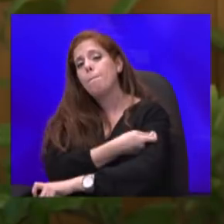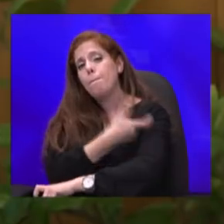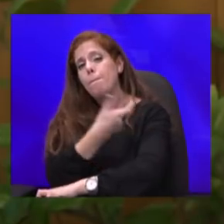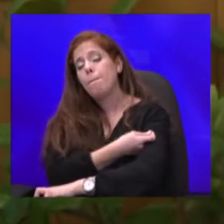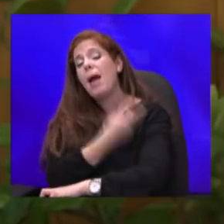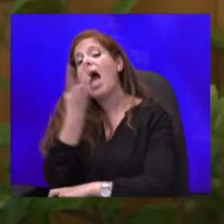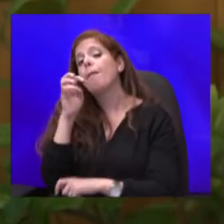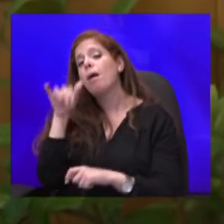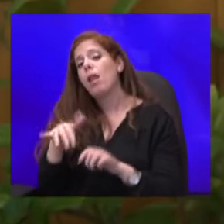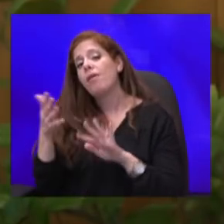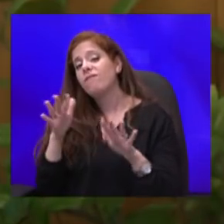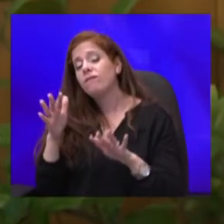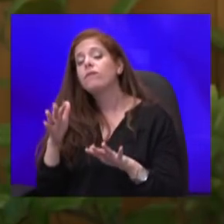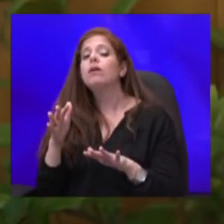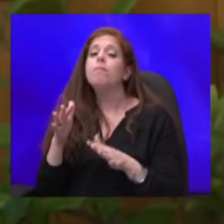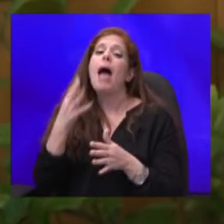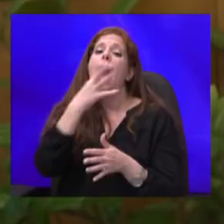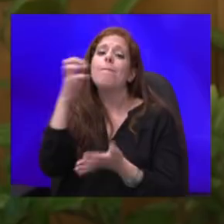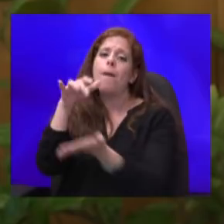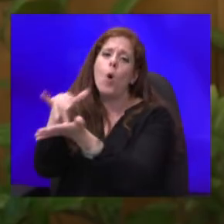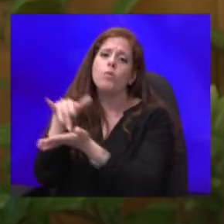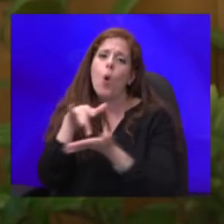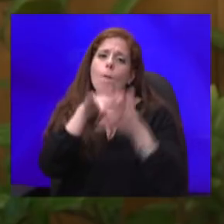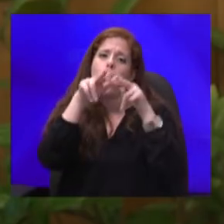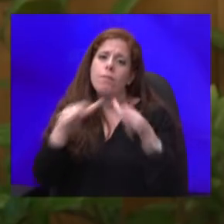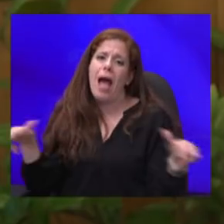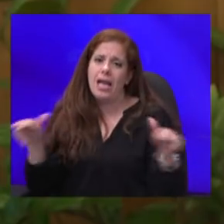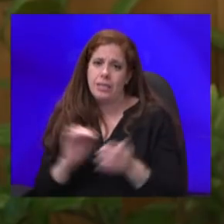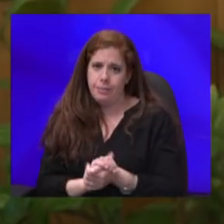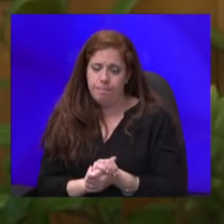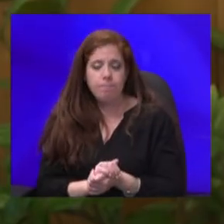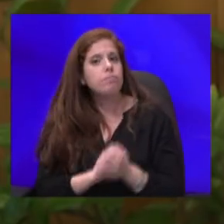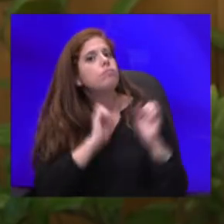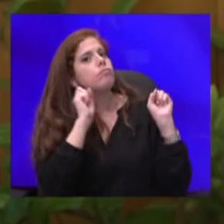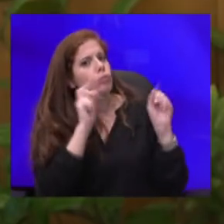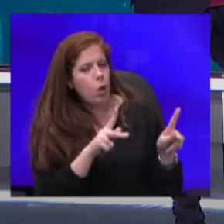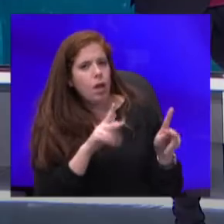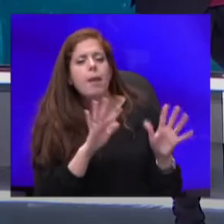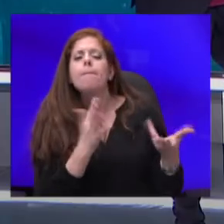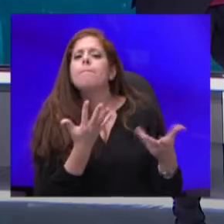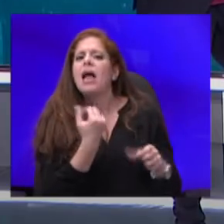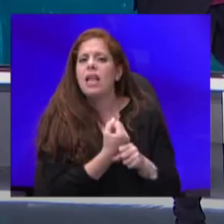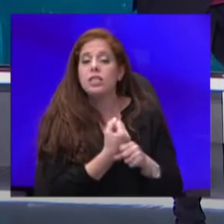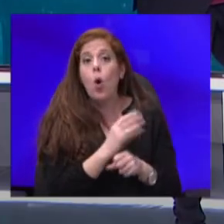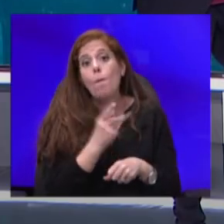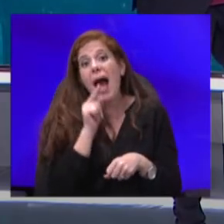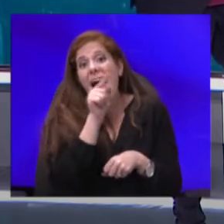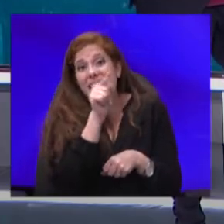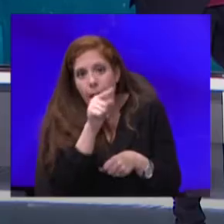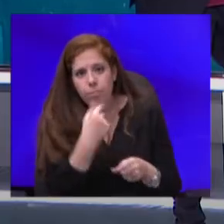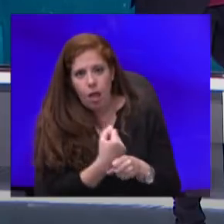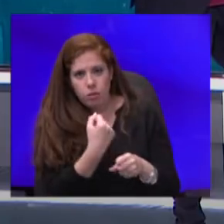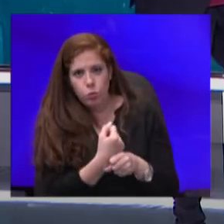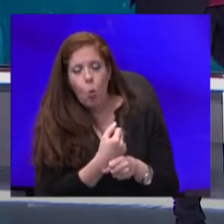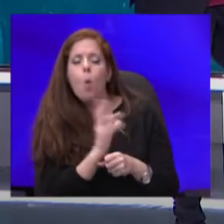נקודות חיסון ברחבי המדינה. אוקיי. מה נעשה או מה אתם תעשו כקופת חולים, אם יהיה איזשהו גל כזה של